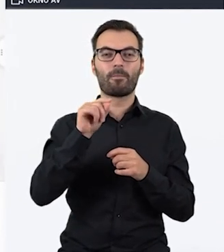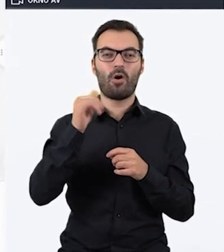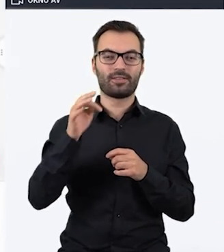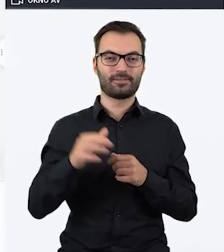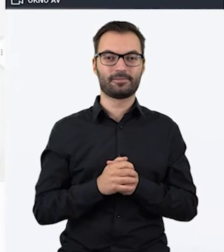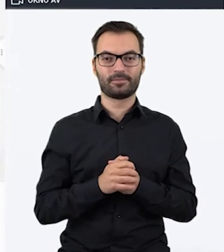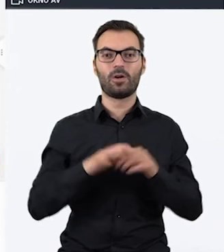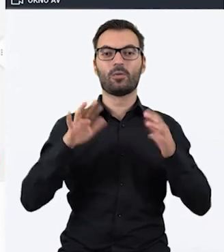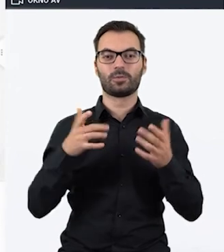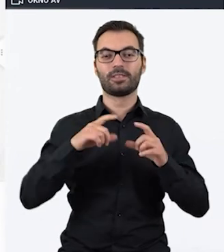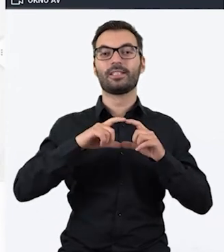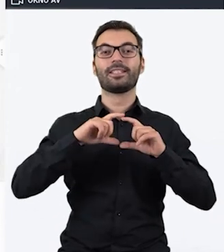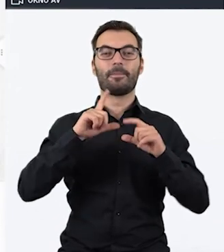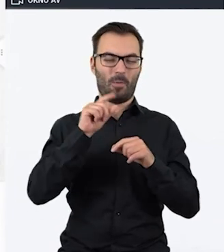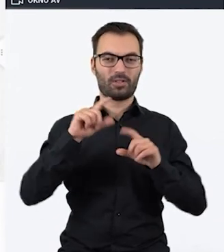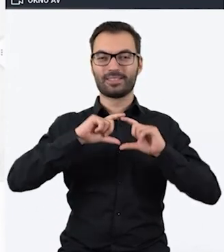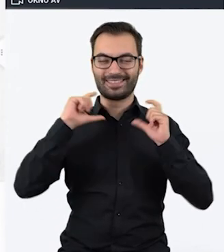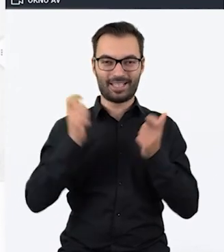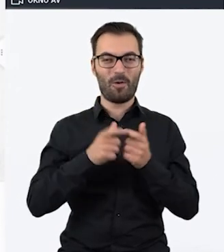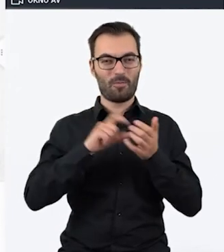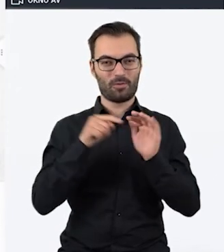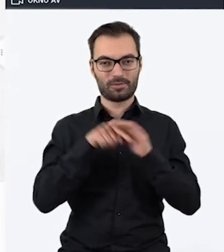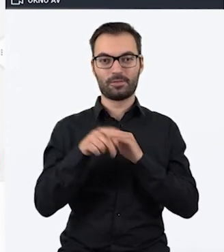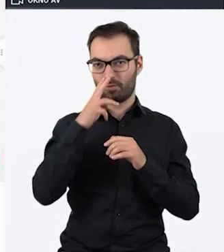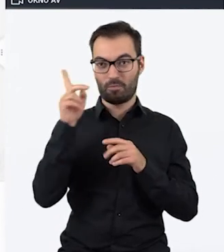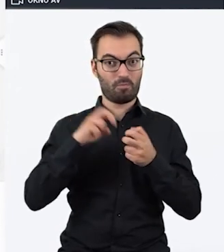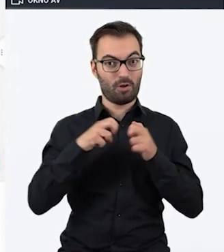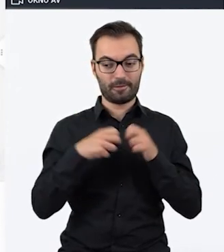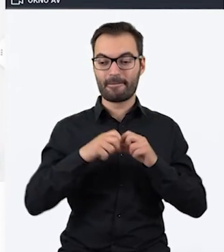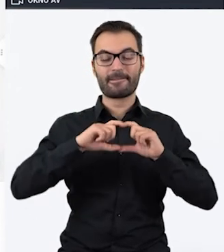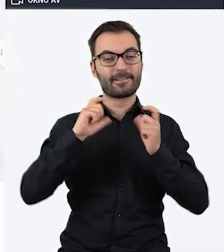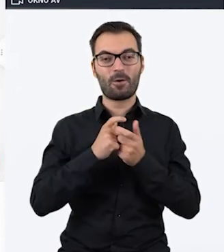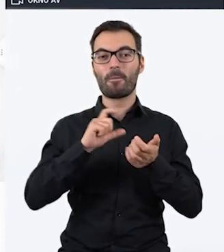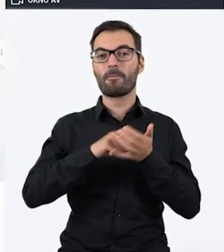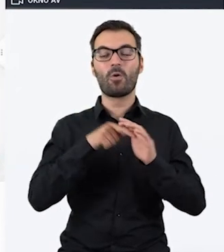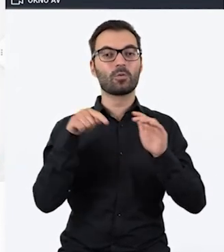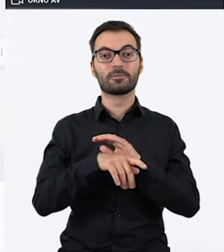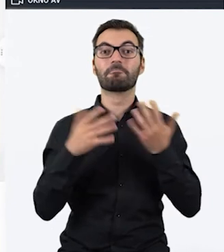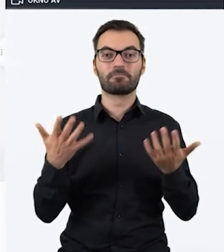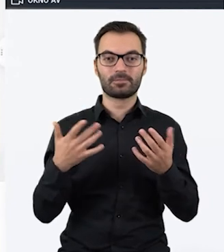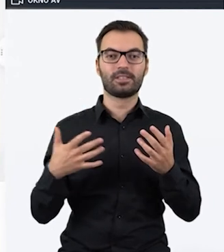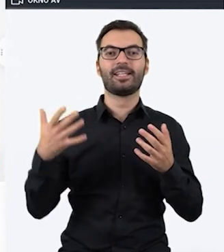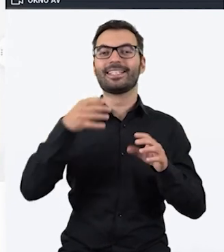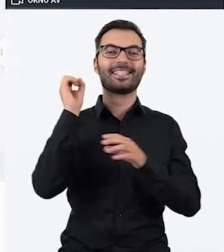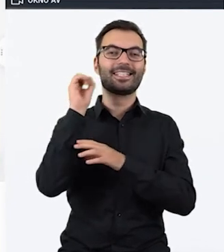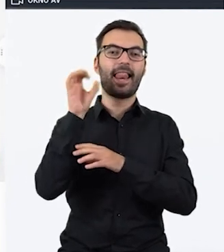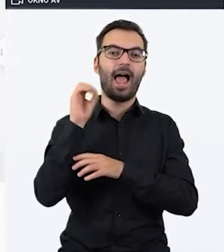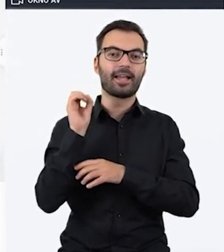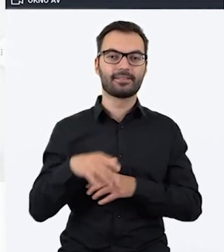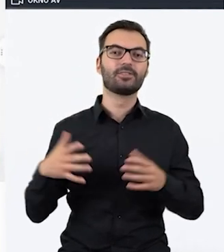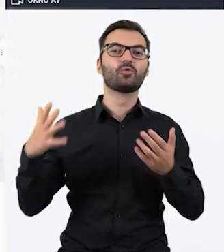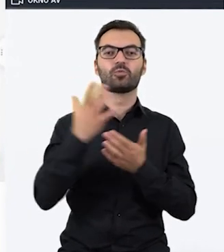czyli cały escape room, tutaj pokazuję z lewej strony, proszę zobaczyć, cały escape room to tak naprawdę zbiór slajdów. Zbiór